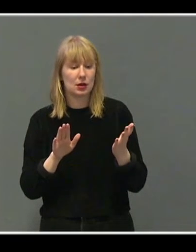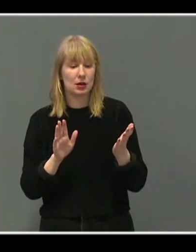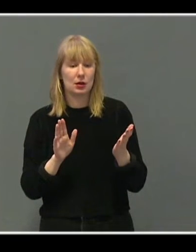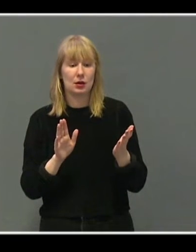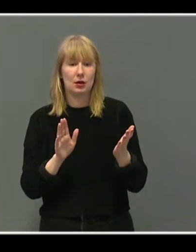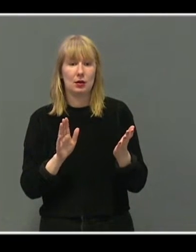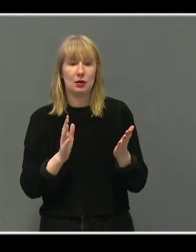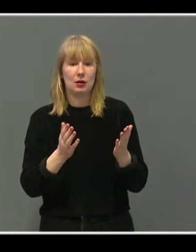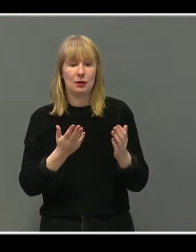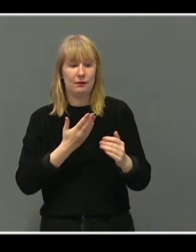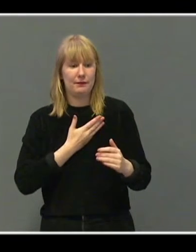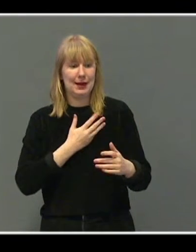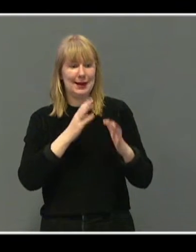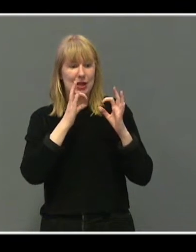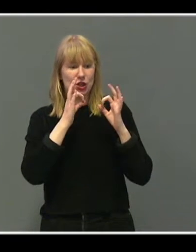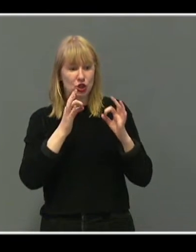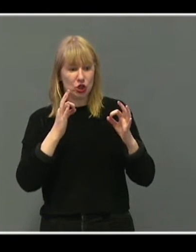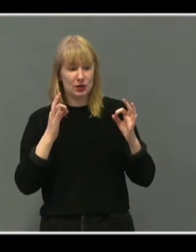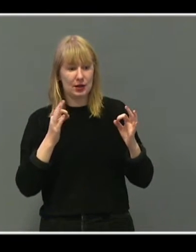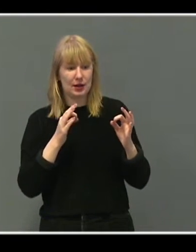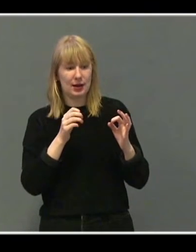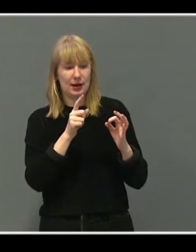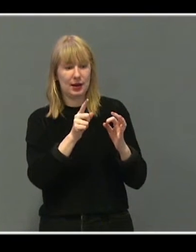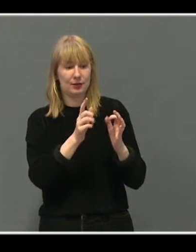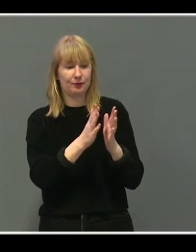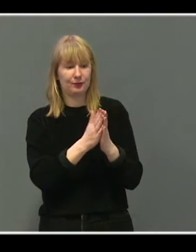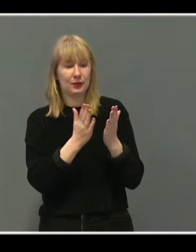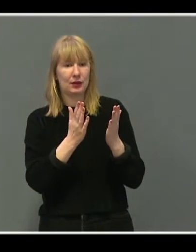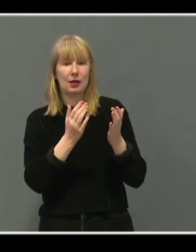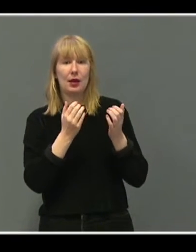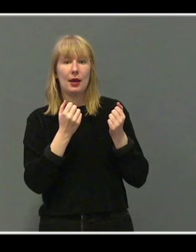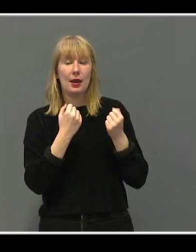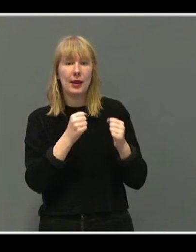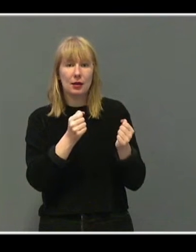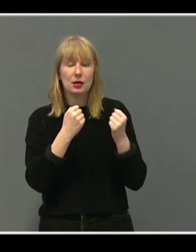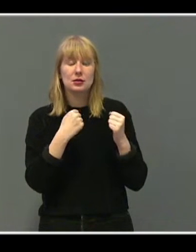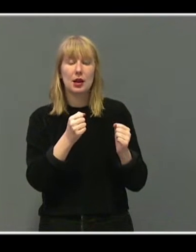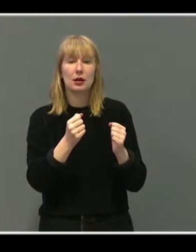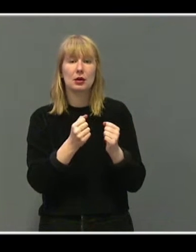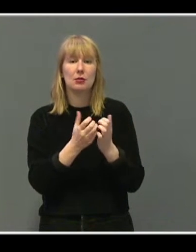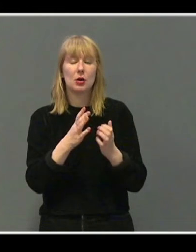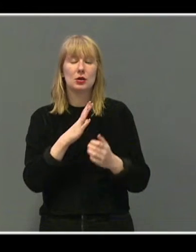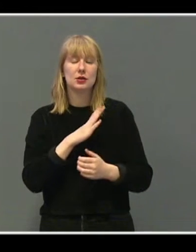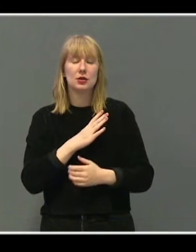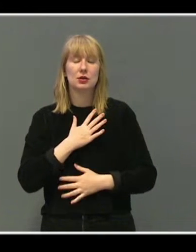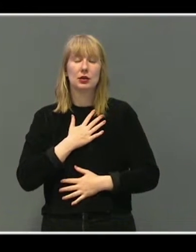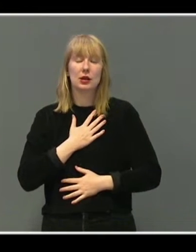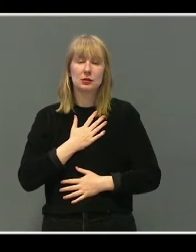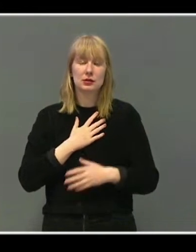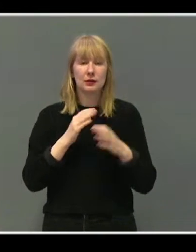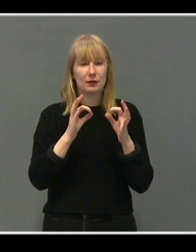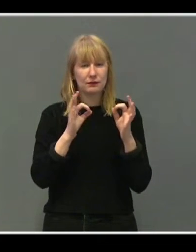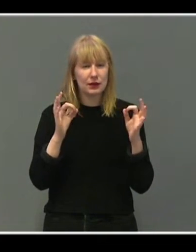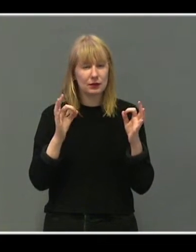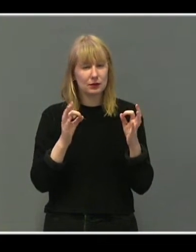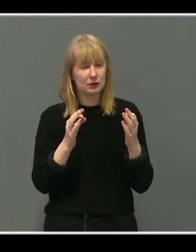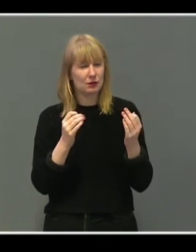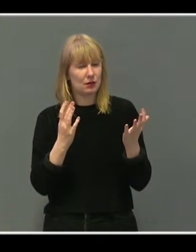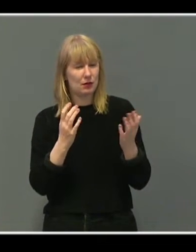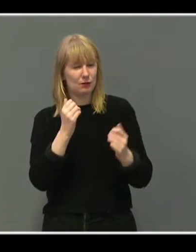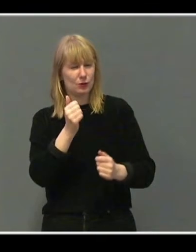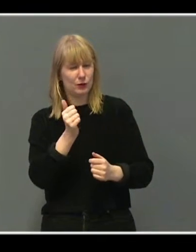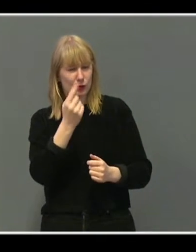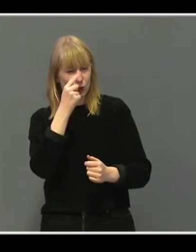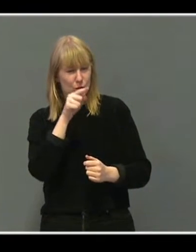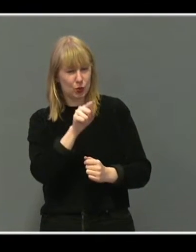tydelig noe som virkelig engasjerte og vekket noe i folk. Hva tror du kan være grunnen til